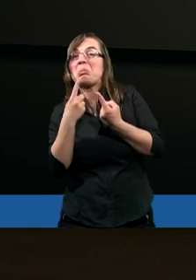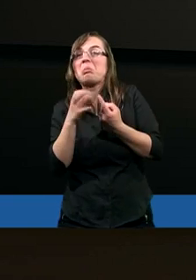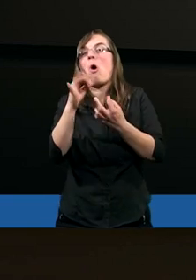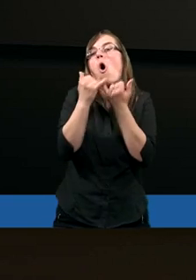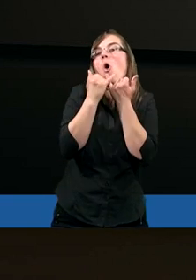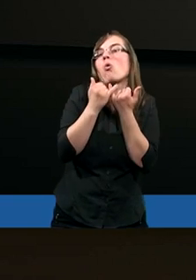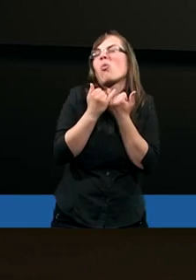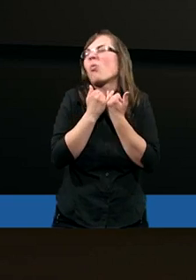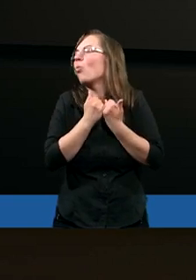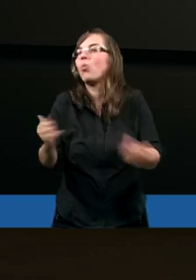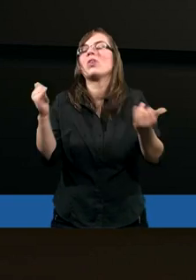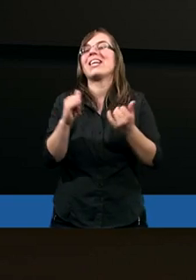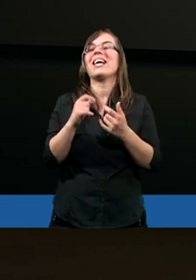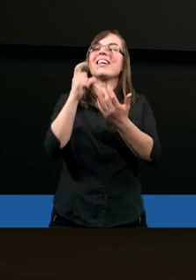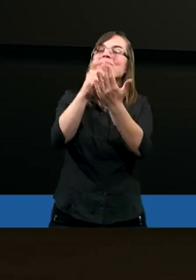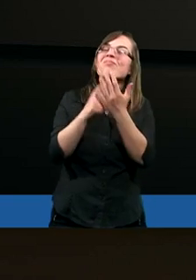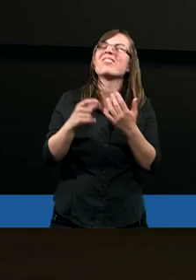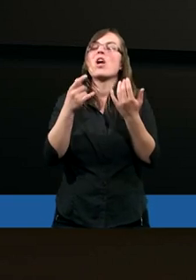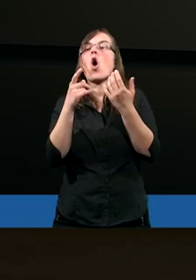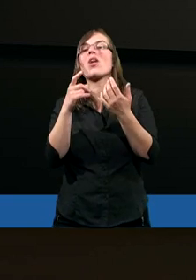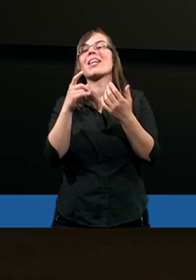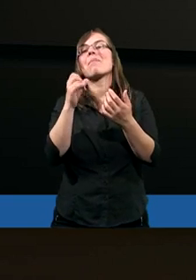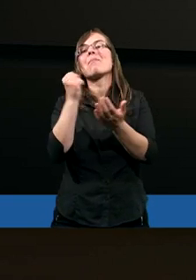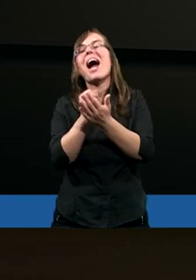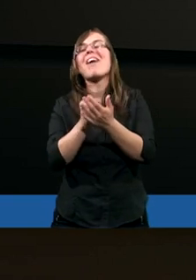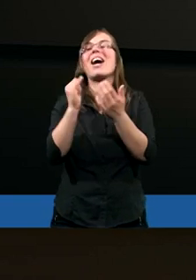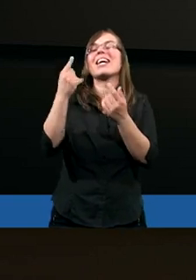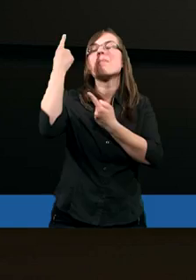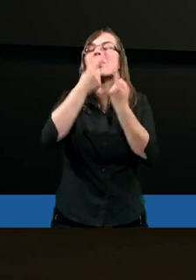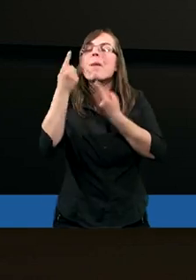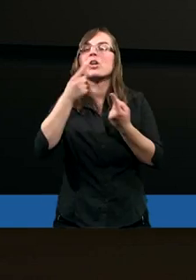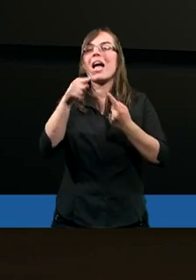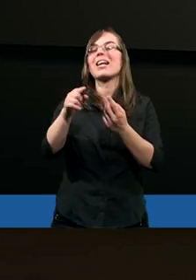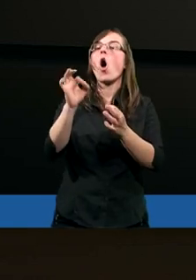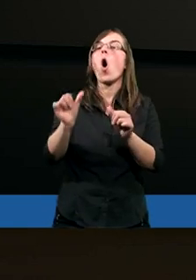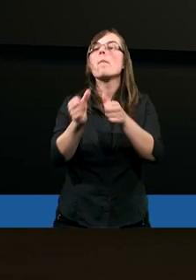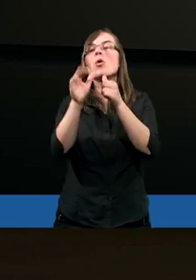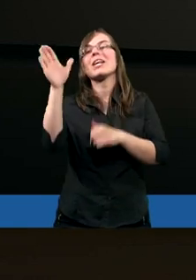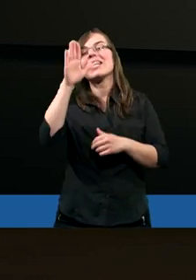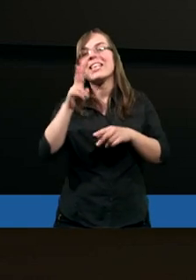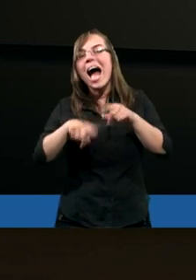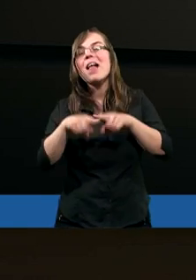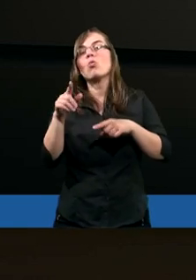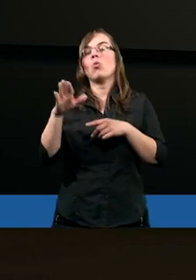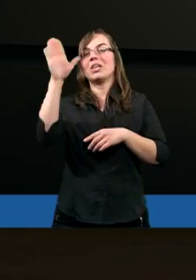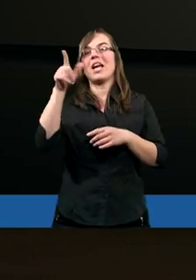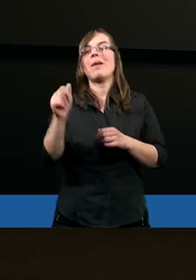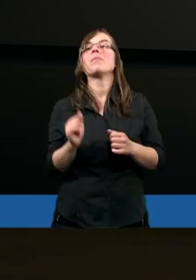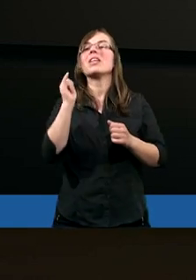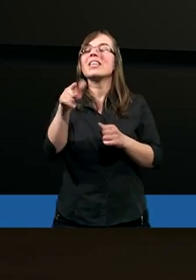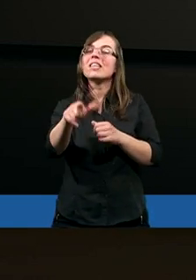wersjach, co to znaczy ta boska natura, chociaż to uniknięcie skażenia i życie